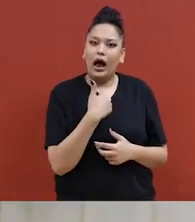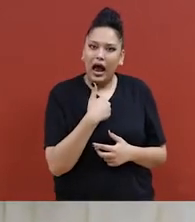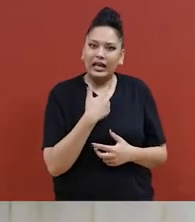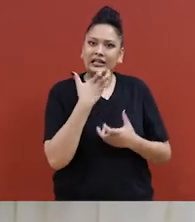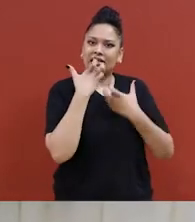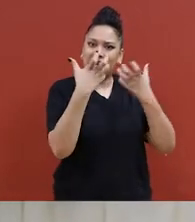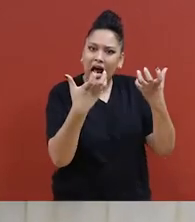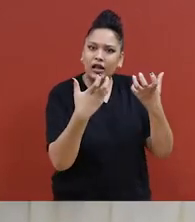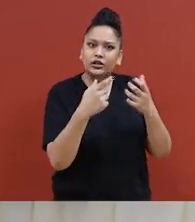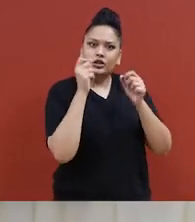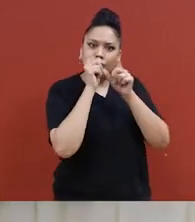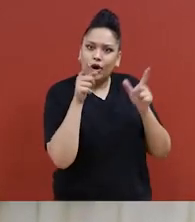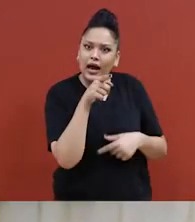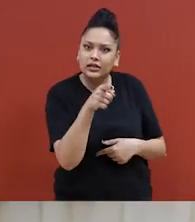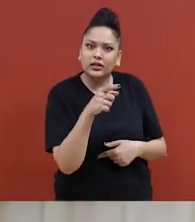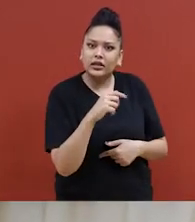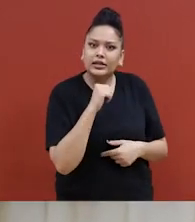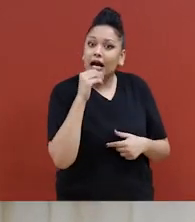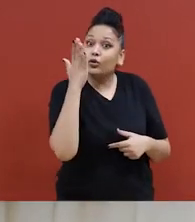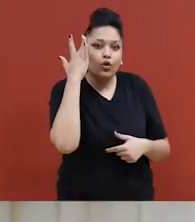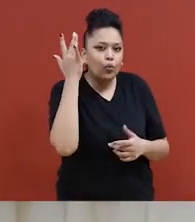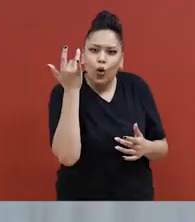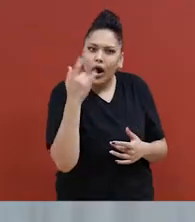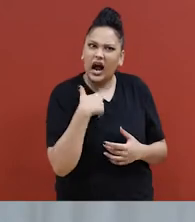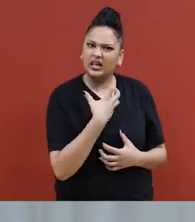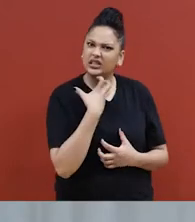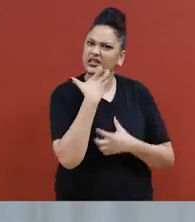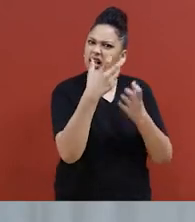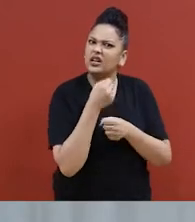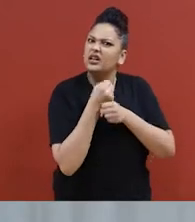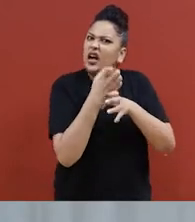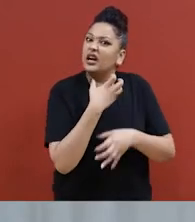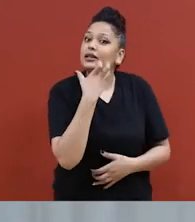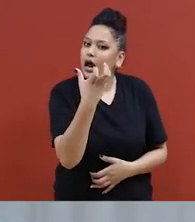surprendrait, mais elle a dit que ce n'était pas pour ça qu'elle avait crié.